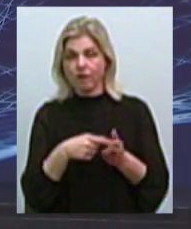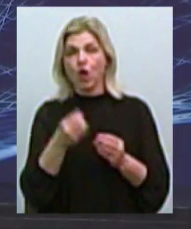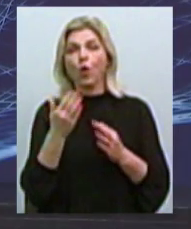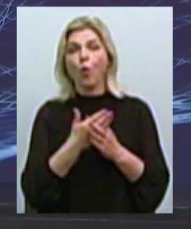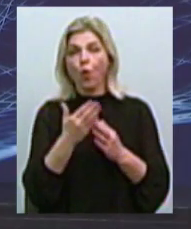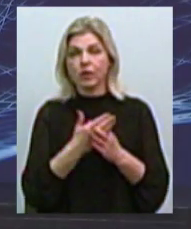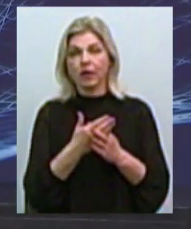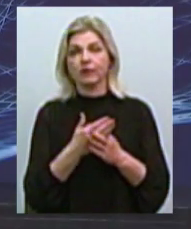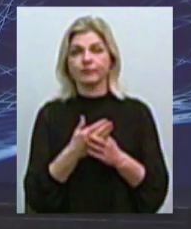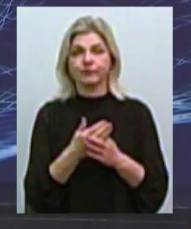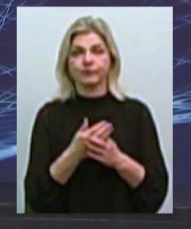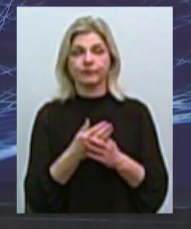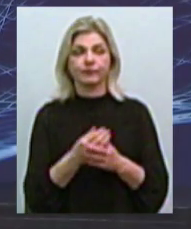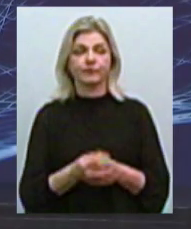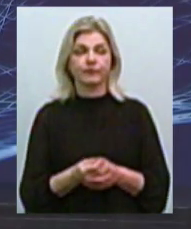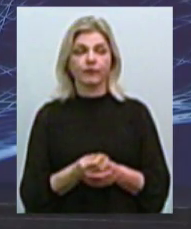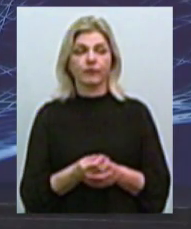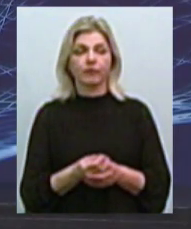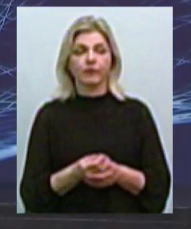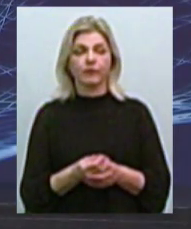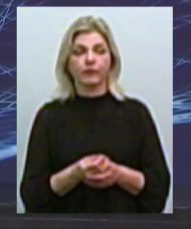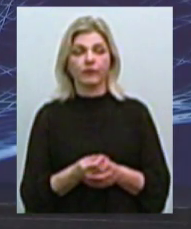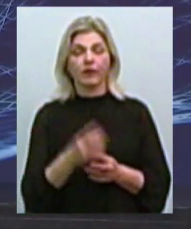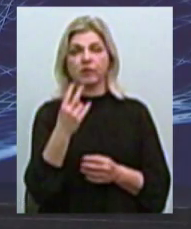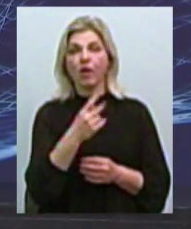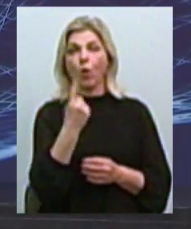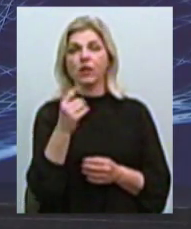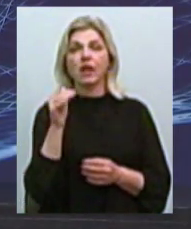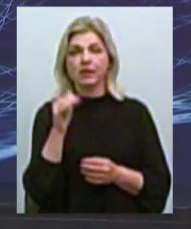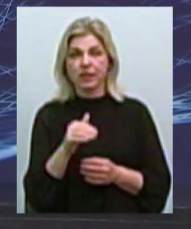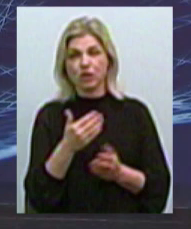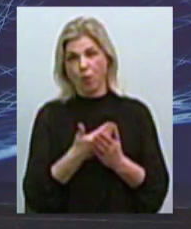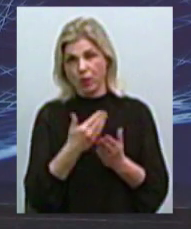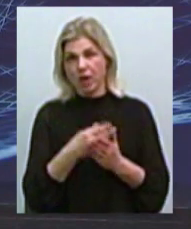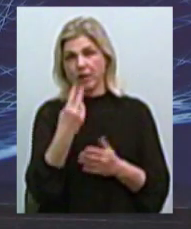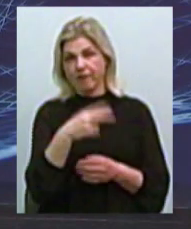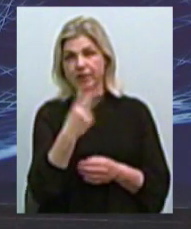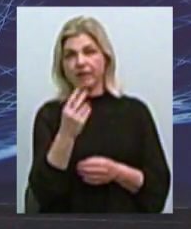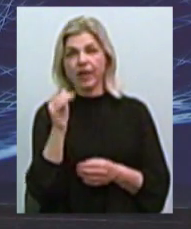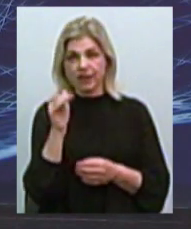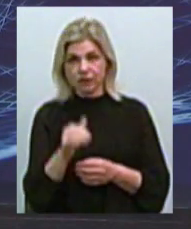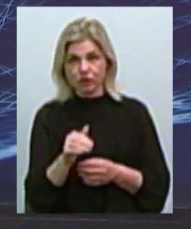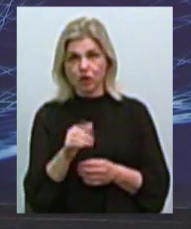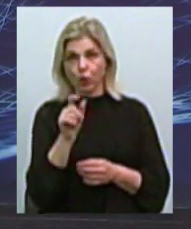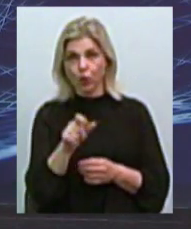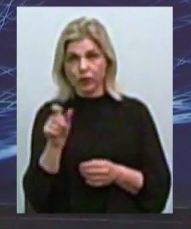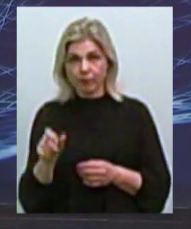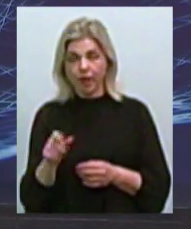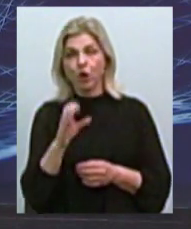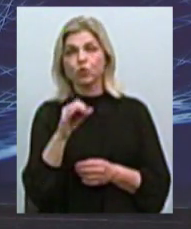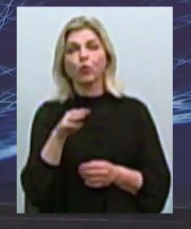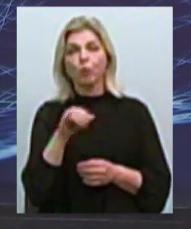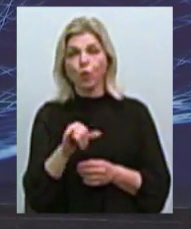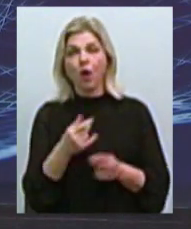начислені 21 700, около 22 000 людей і на сумму,